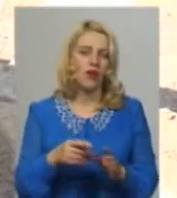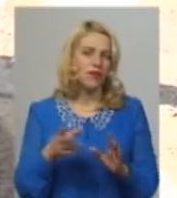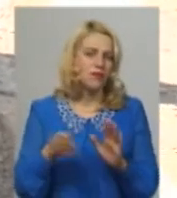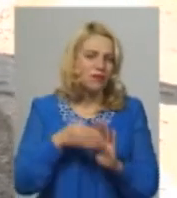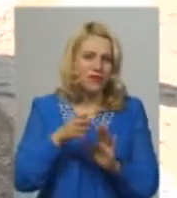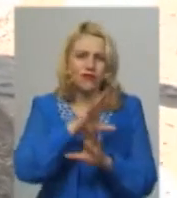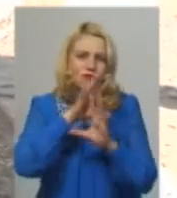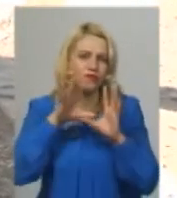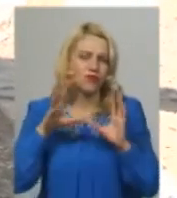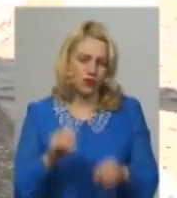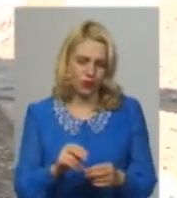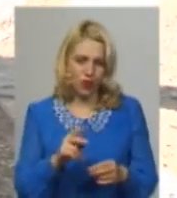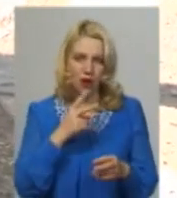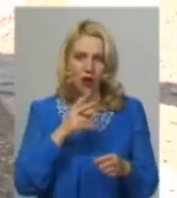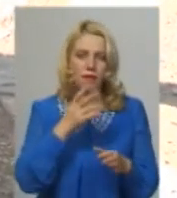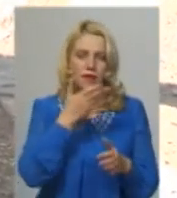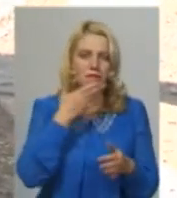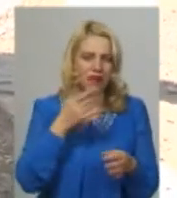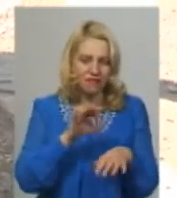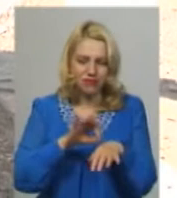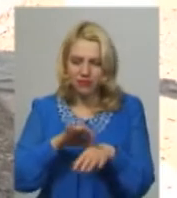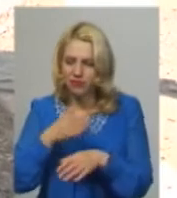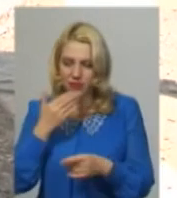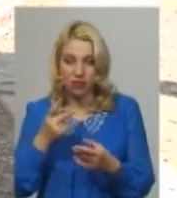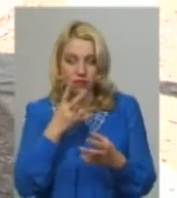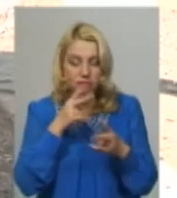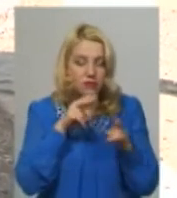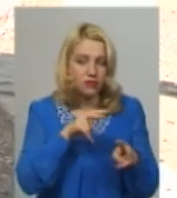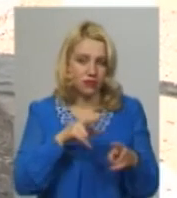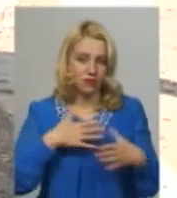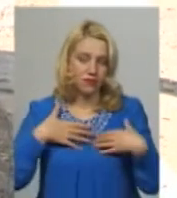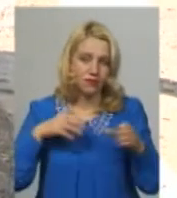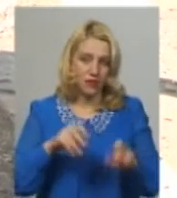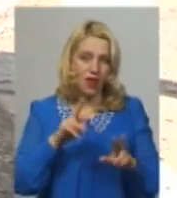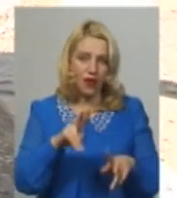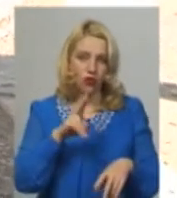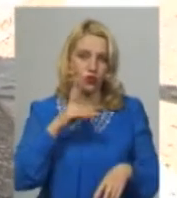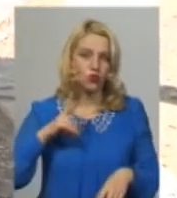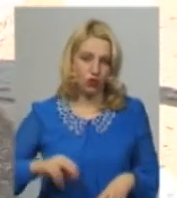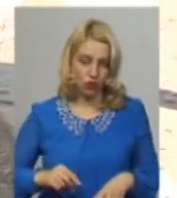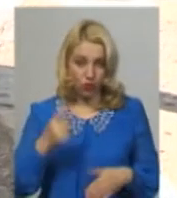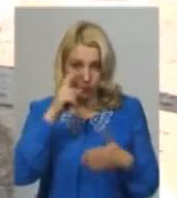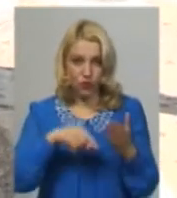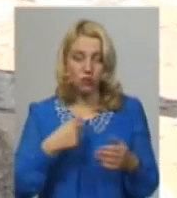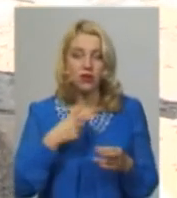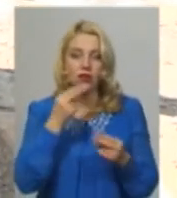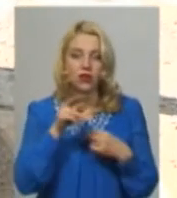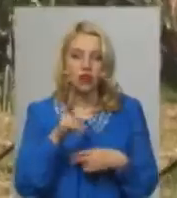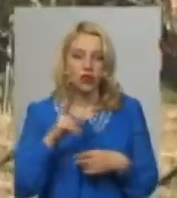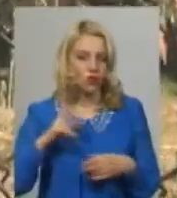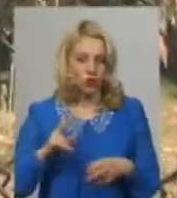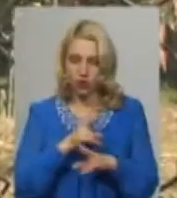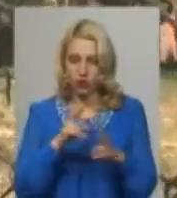пролеж, ні нічого. Дивимося за нею так, як має бути. Так, як дочка, як ви повірте мені, що краще, ніж дочка, ніхто не